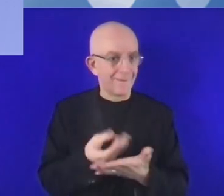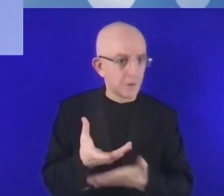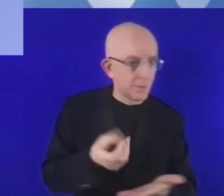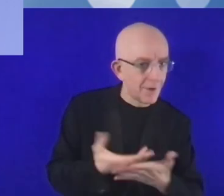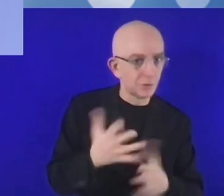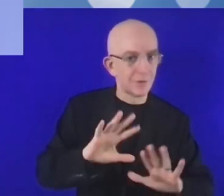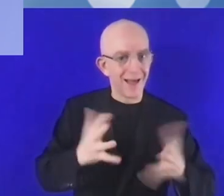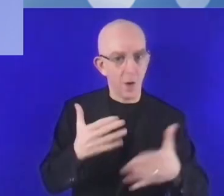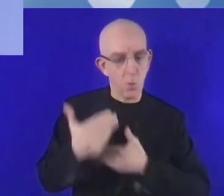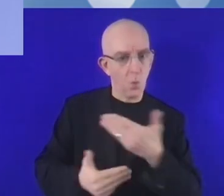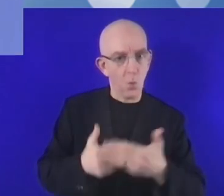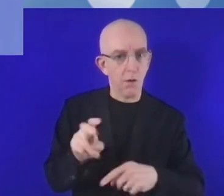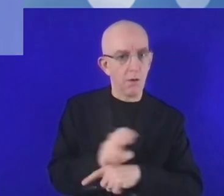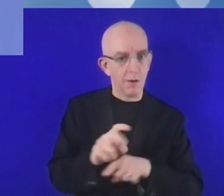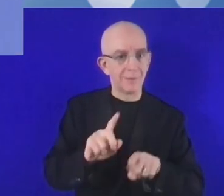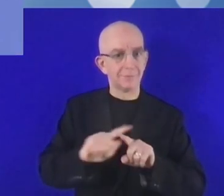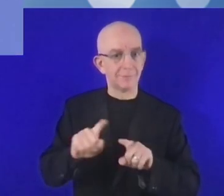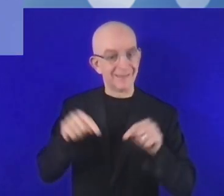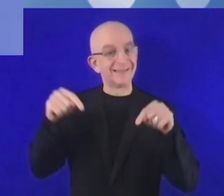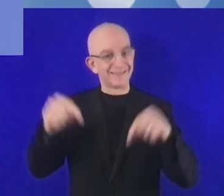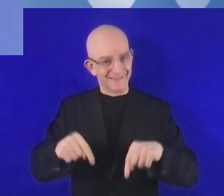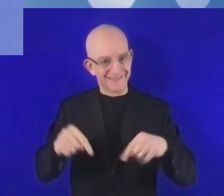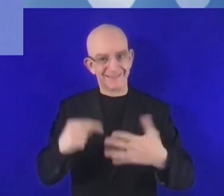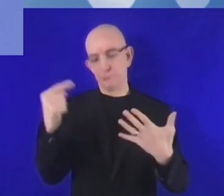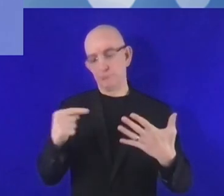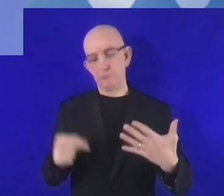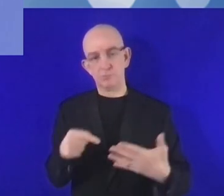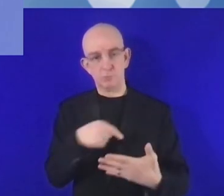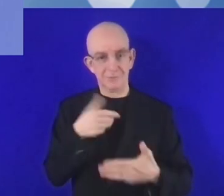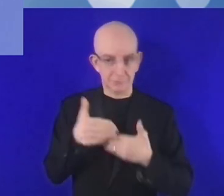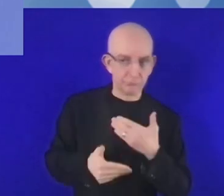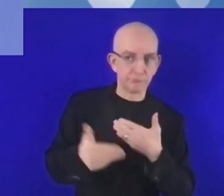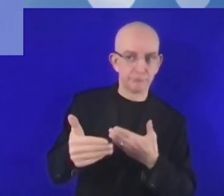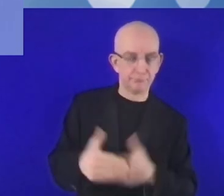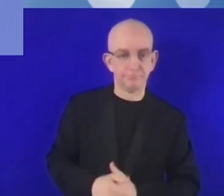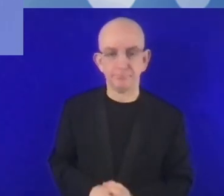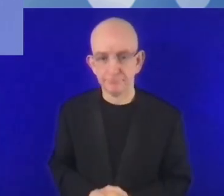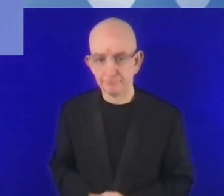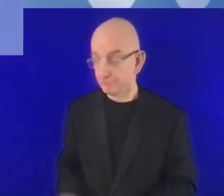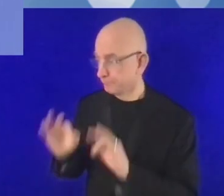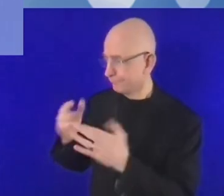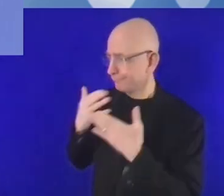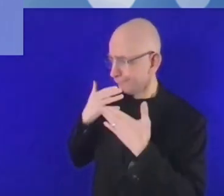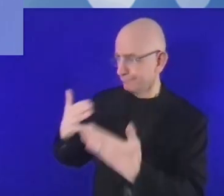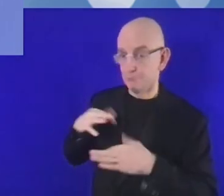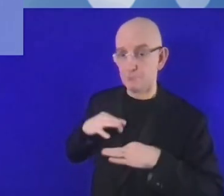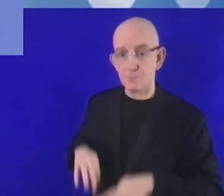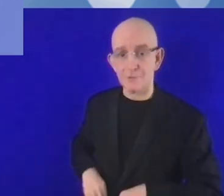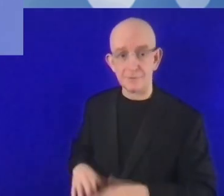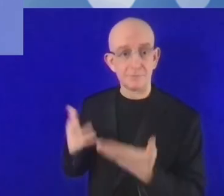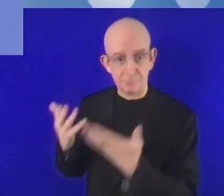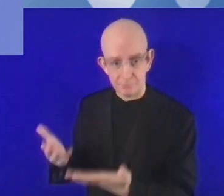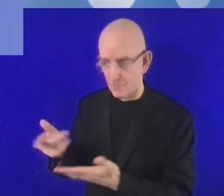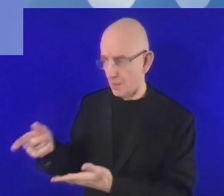في الشهور القليلة المقبلة. شكراً لسيادة